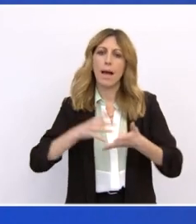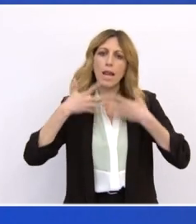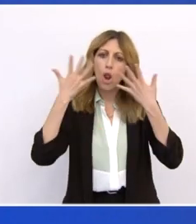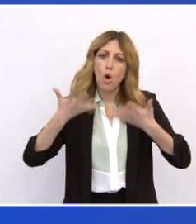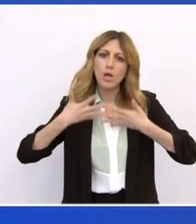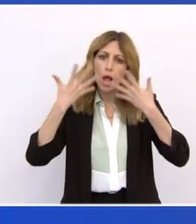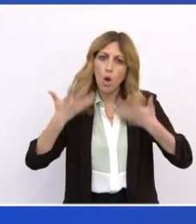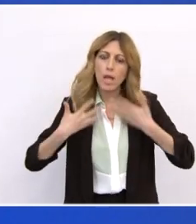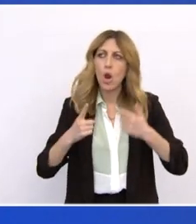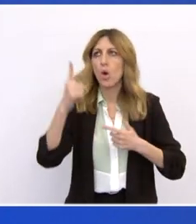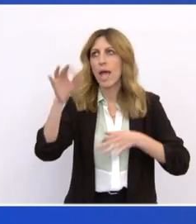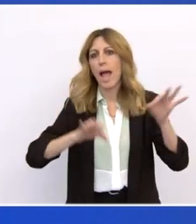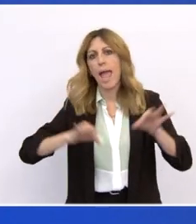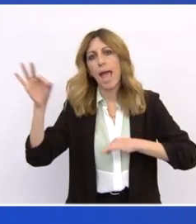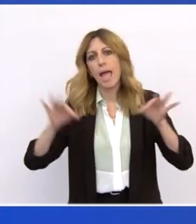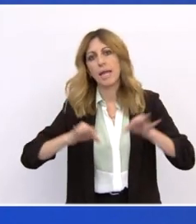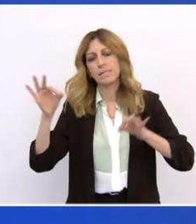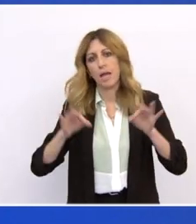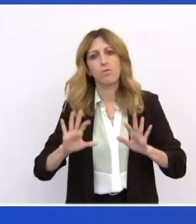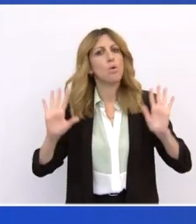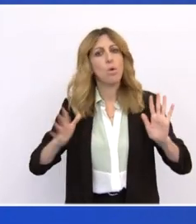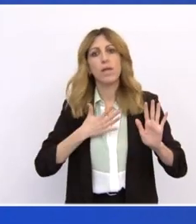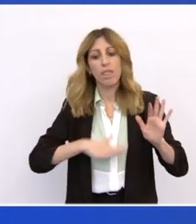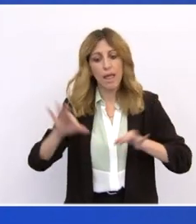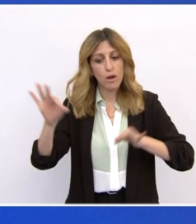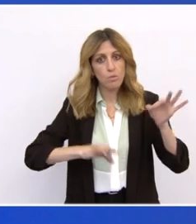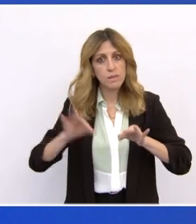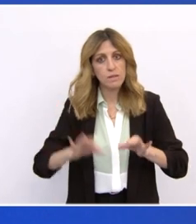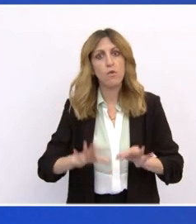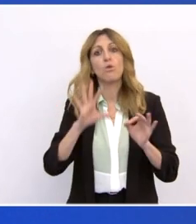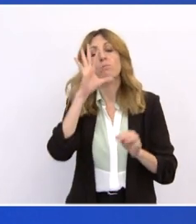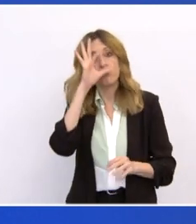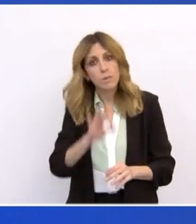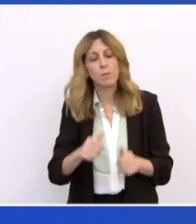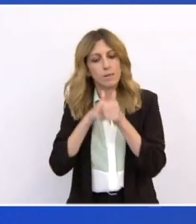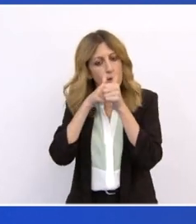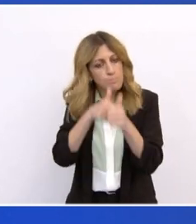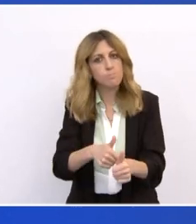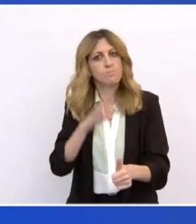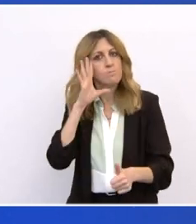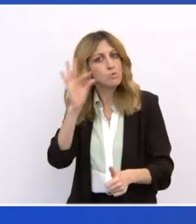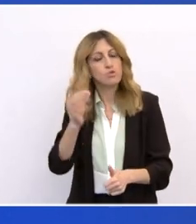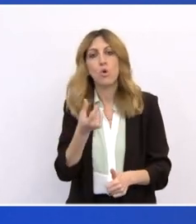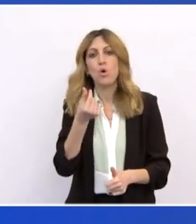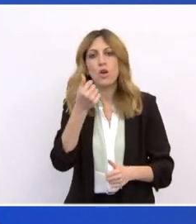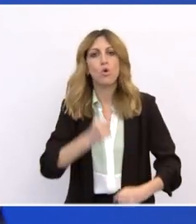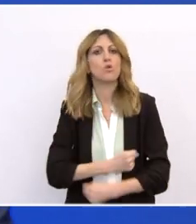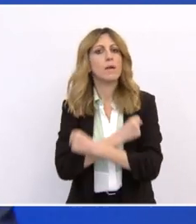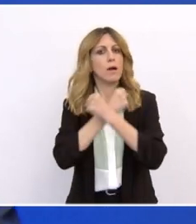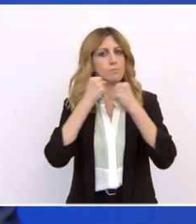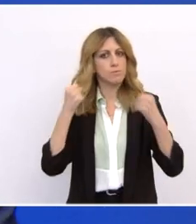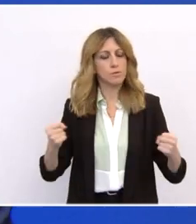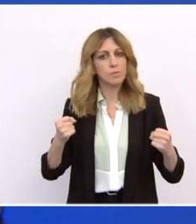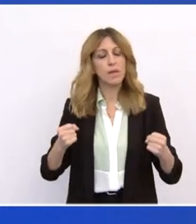Σχέδιο που φιλοδοξεί να πυροδοτήσει μια πραγματική αλλαγή στην ελληνική οικονομία, τους θεσμούς, προς ένα πιο εξωστρεφές,